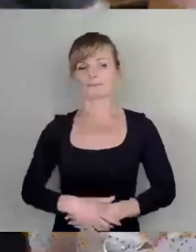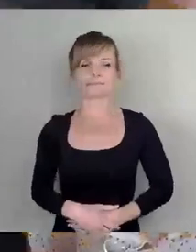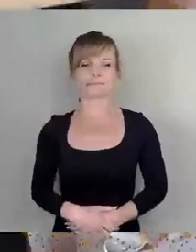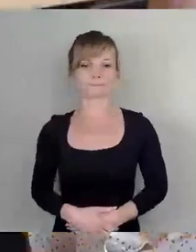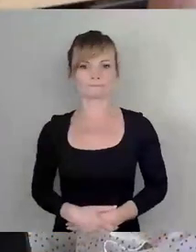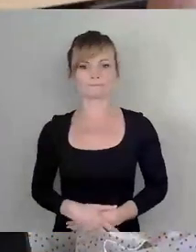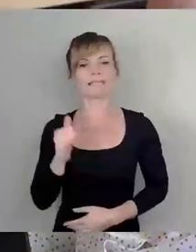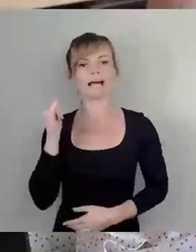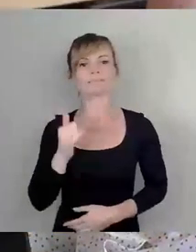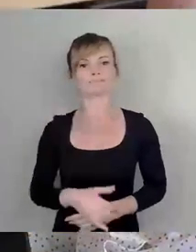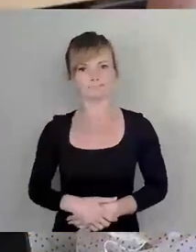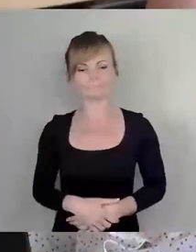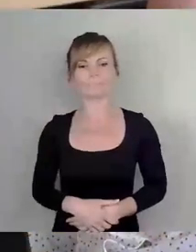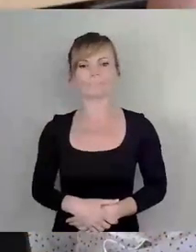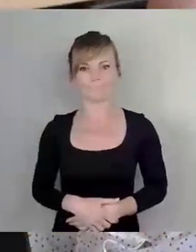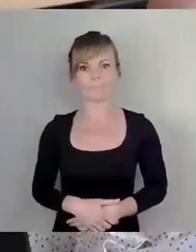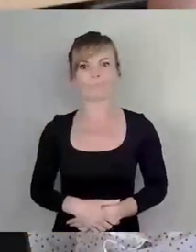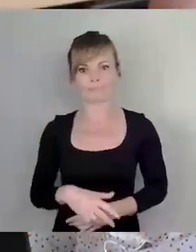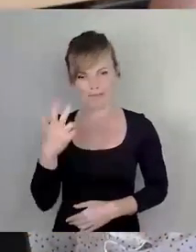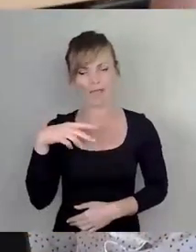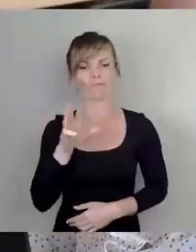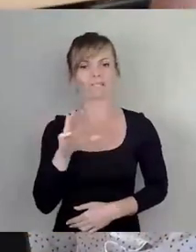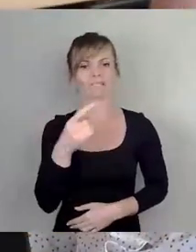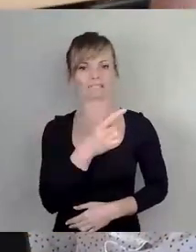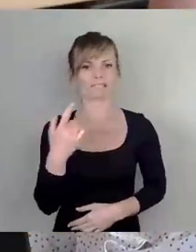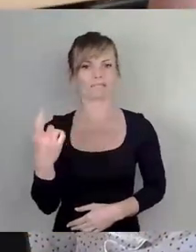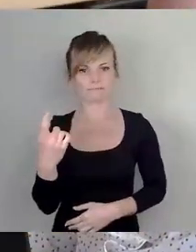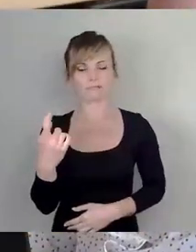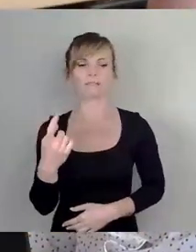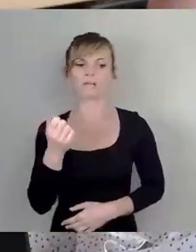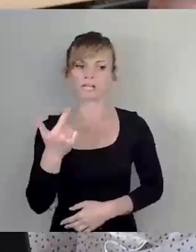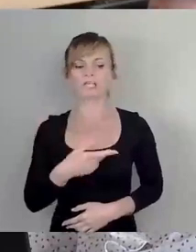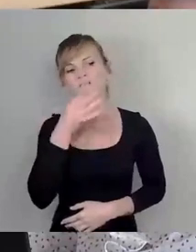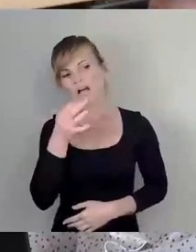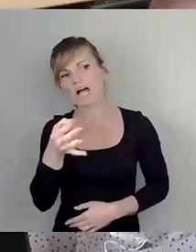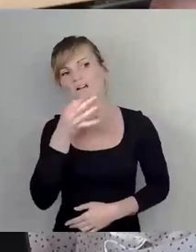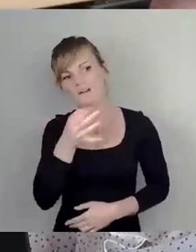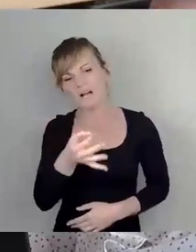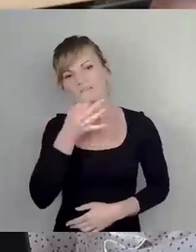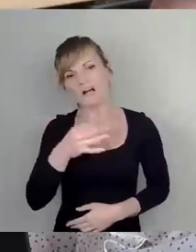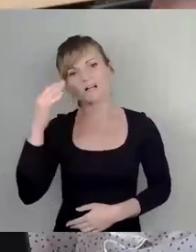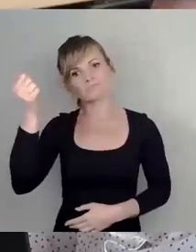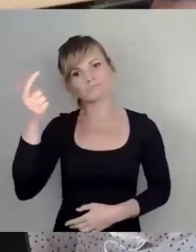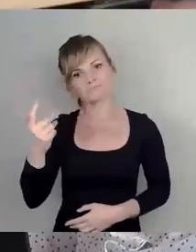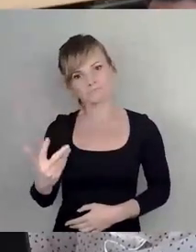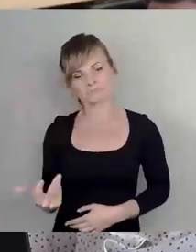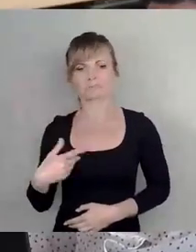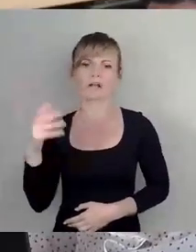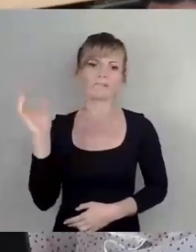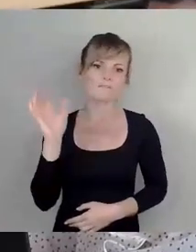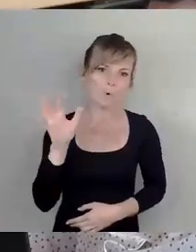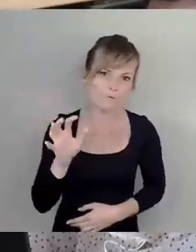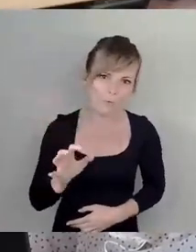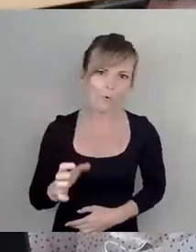Ja, der Herr Wirz hat ja nun dort einige Fragen aufgeworfen und auch Vorwürfe erhoben,